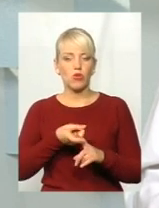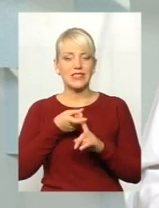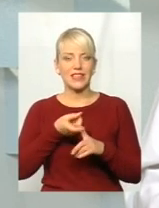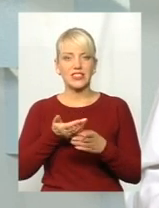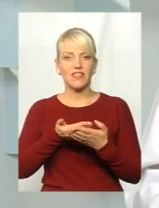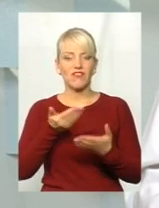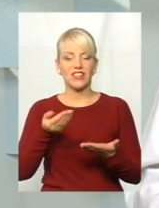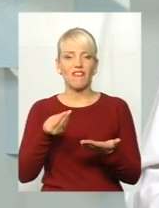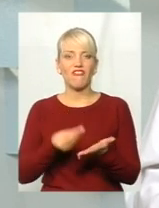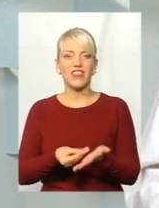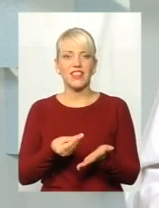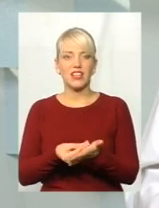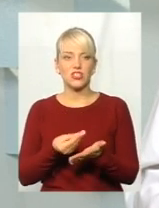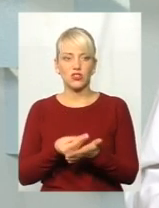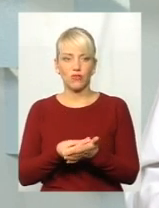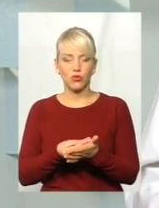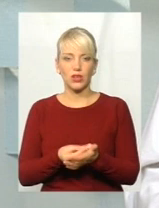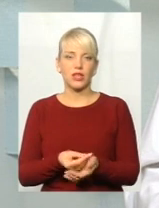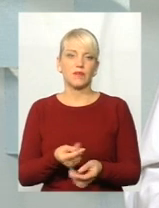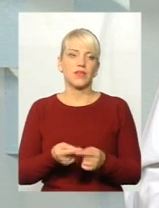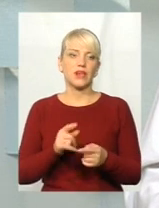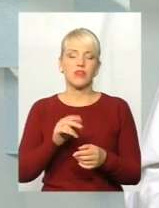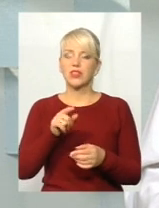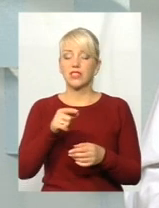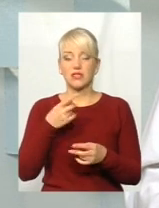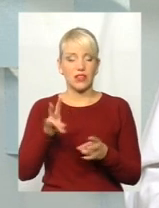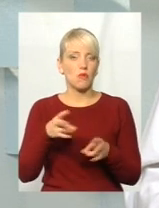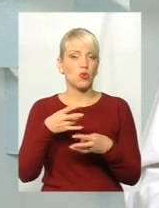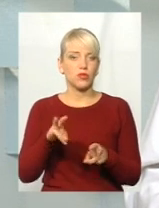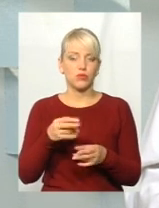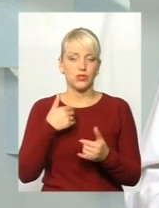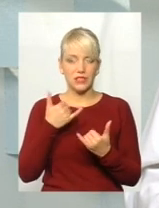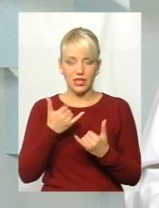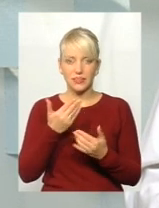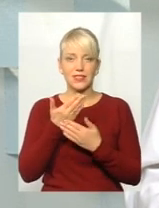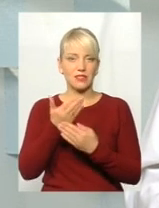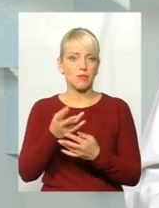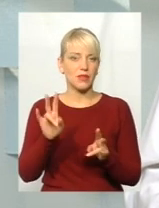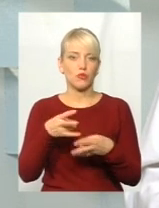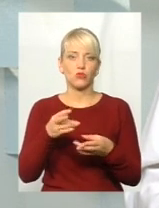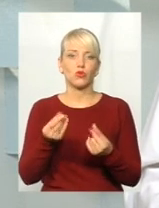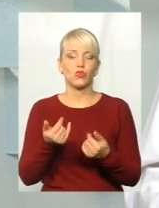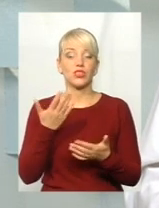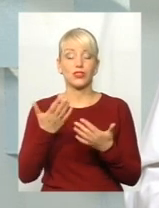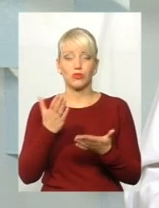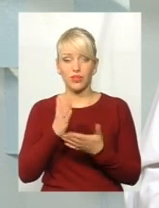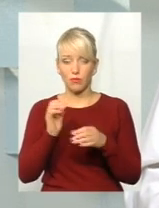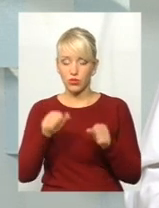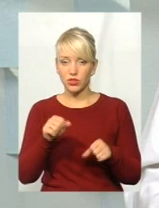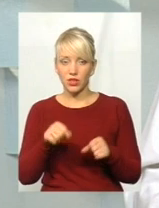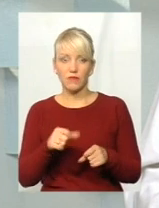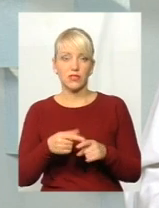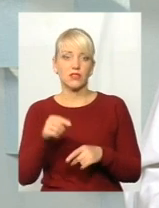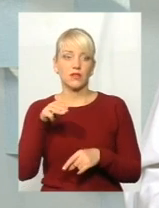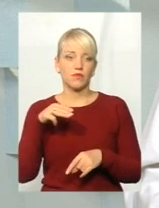запитів і звернень, вони потребують коштів. І при певній можливості, якщо так подивитися, де є можливість, чи дуже сильне, яке